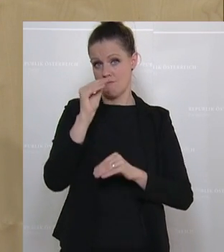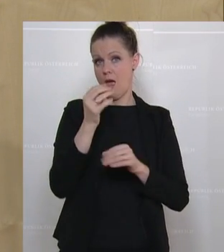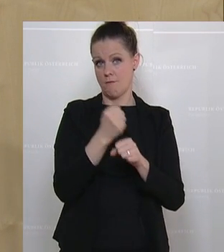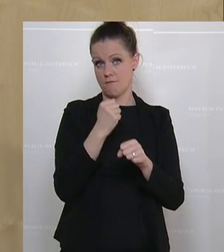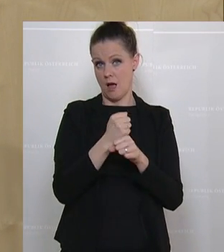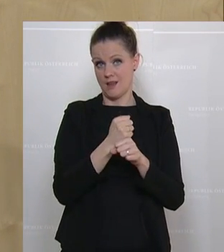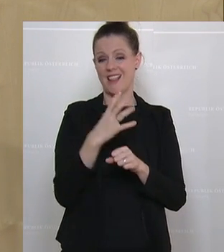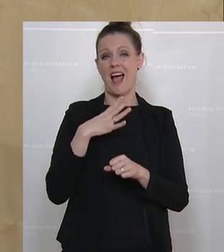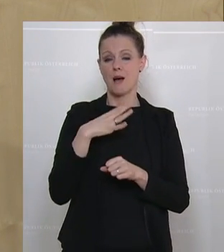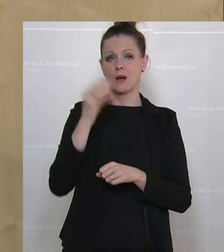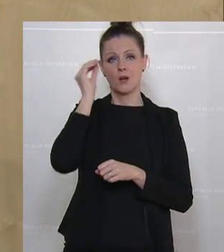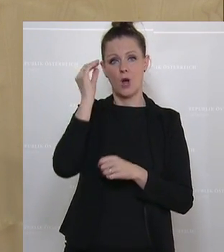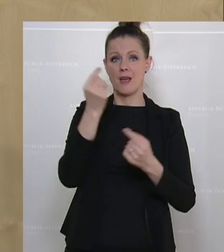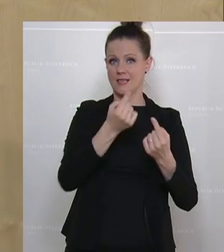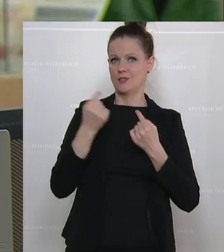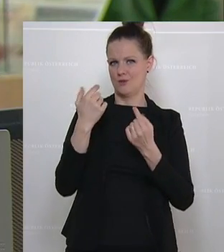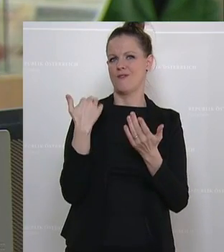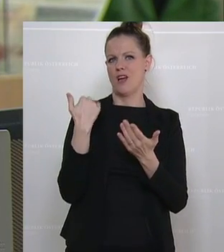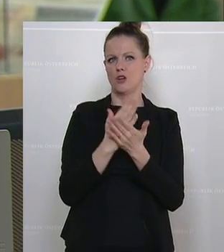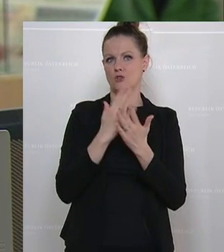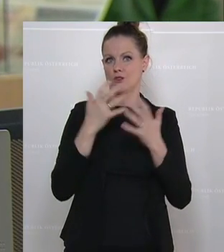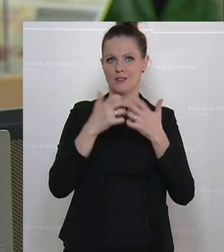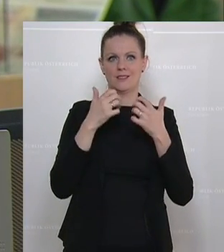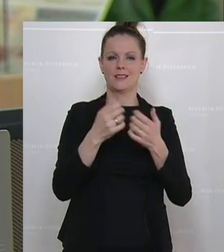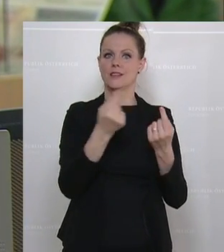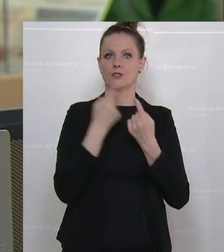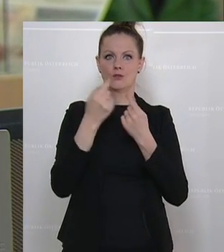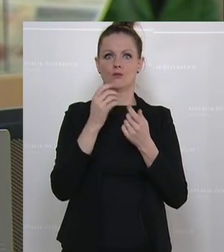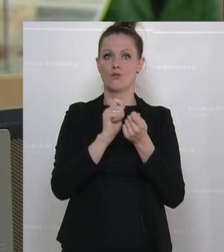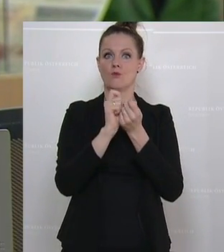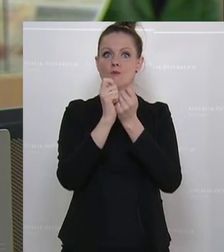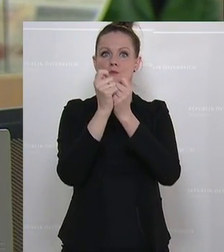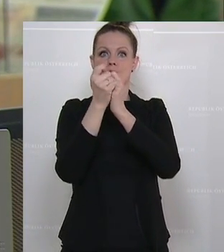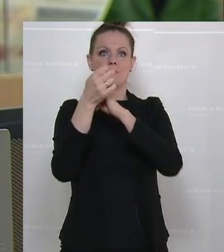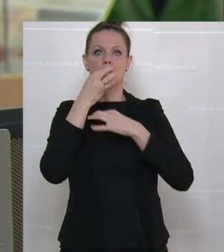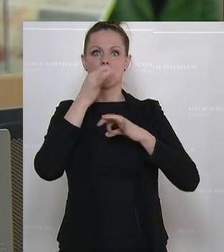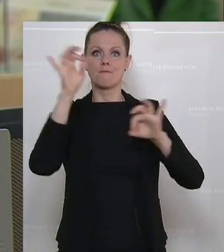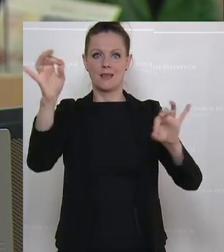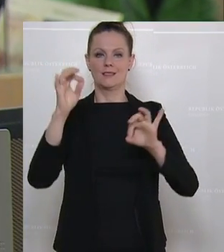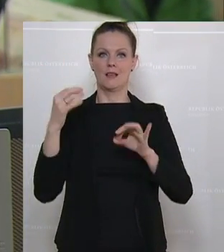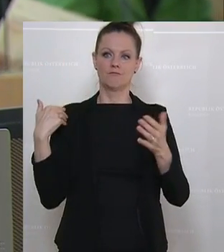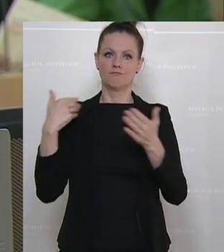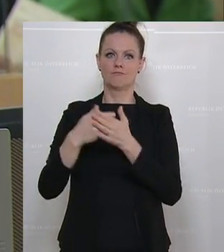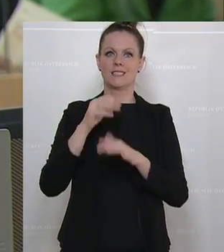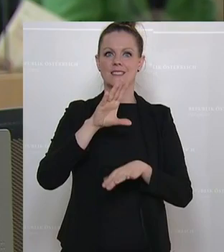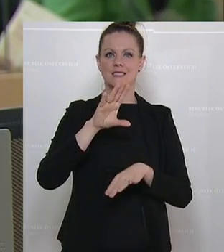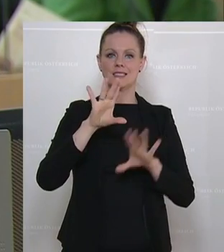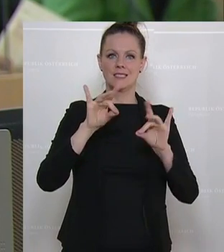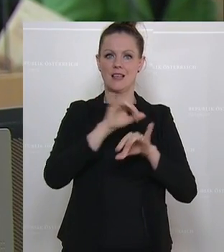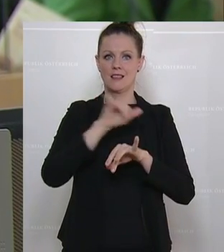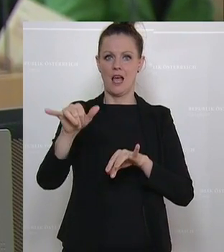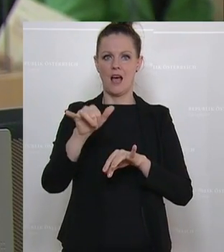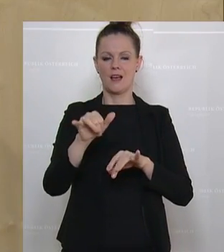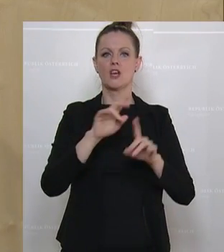Ich glaube aber, die Situation, wie mir berichtet wurde, hat sich erheblich verbessert in den letzten Jahren. Das ist auch eine Bestandsaufnahme, die teilweise vier Jahre bis fünf Jahre